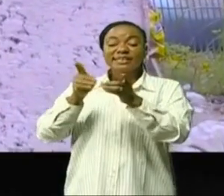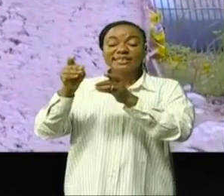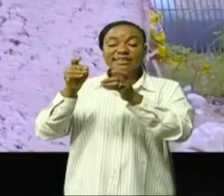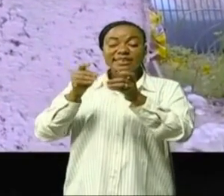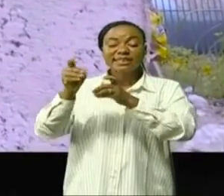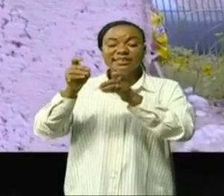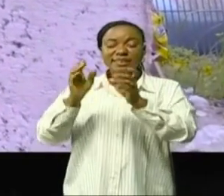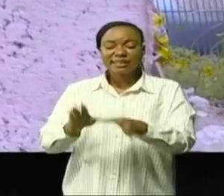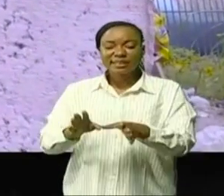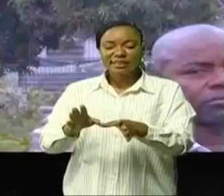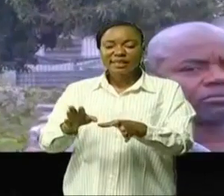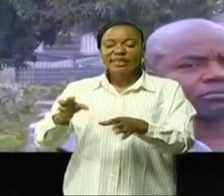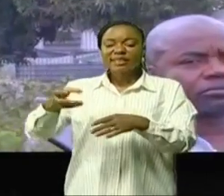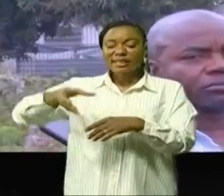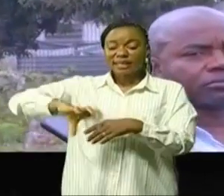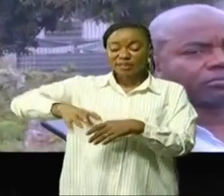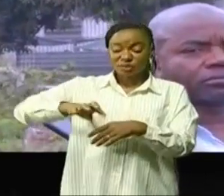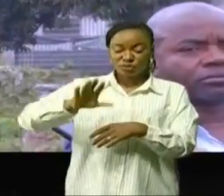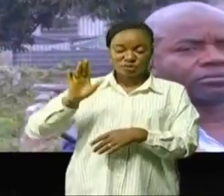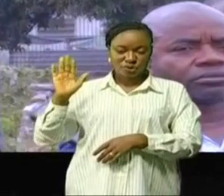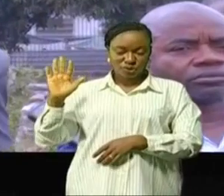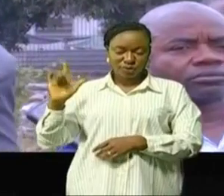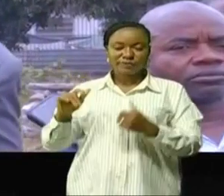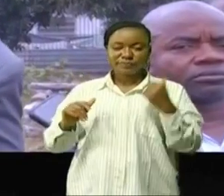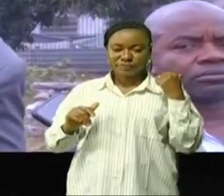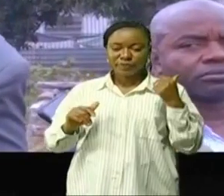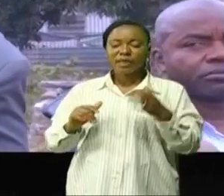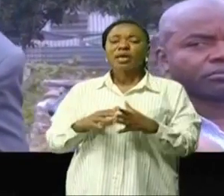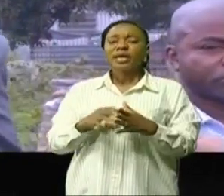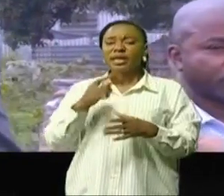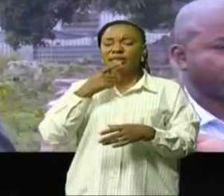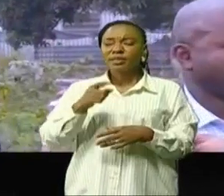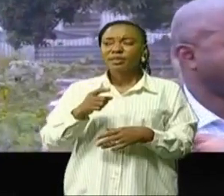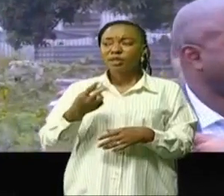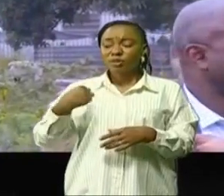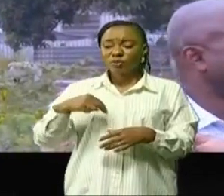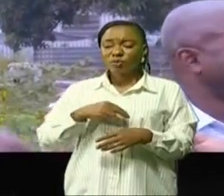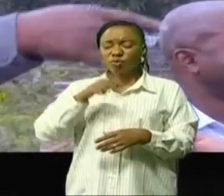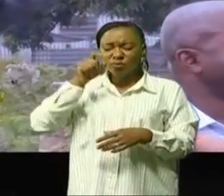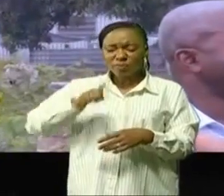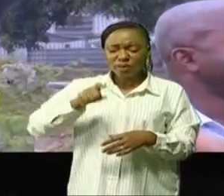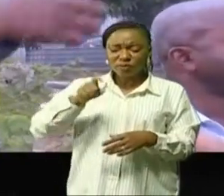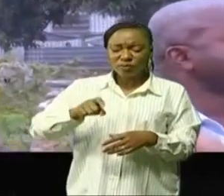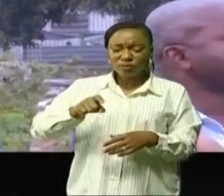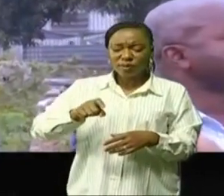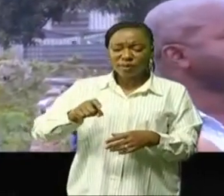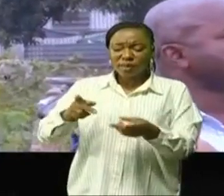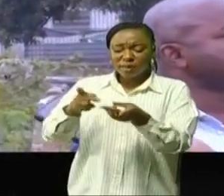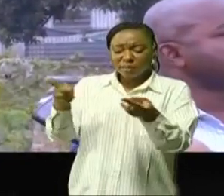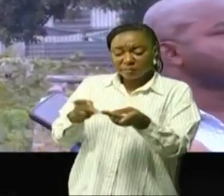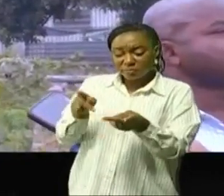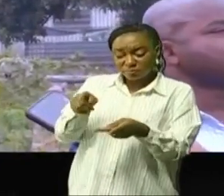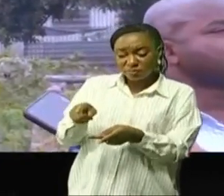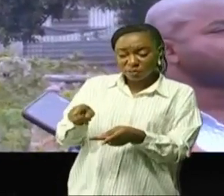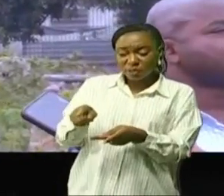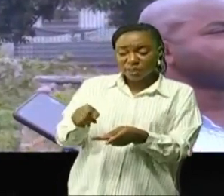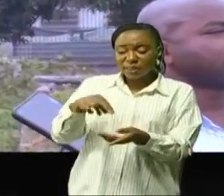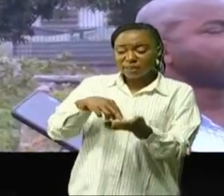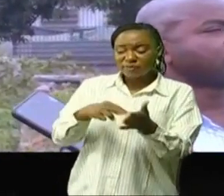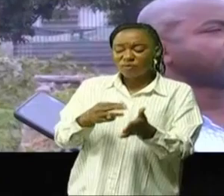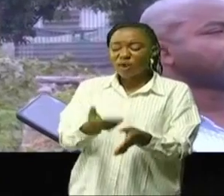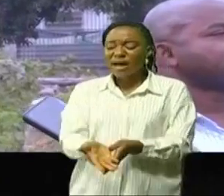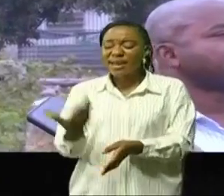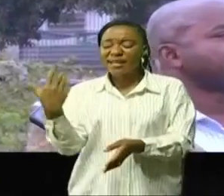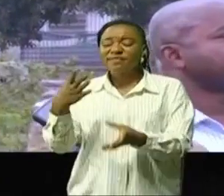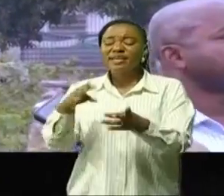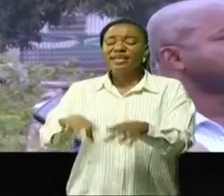Kinshasa. Notre problème était d'abord nous devions racler toute la bande que nous appelons Bédengalema ici on doit enlever tous ces sables parce